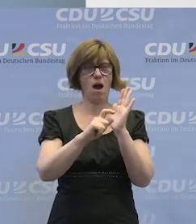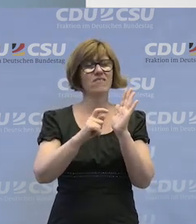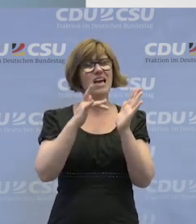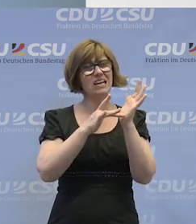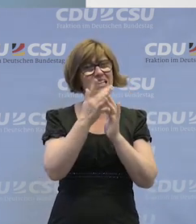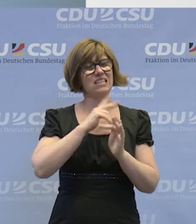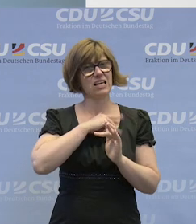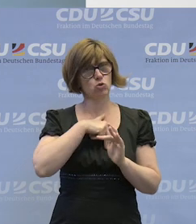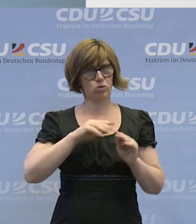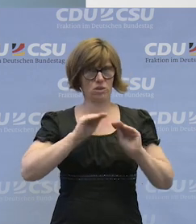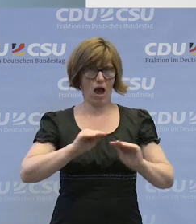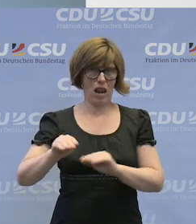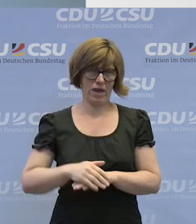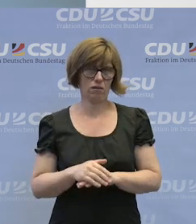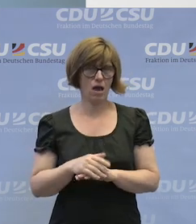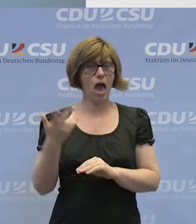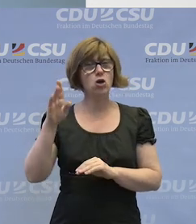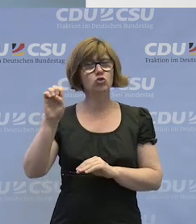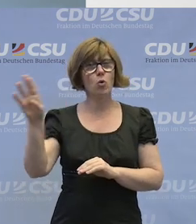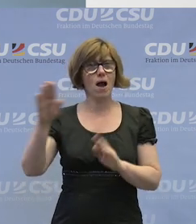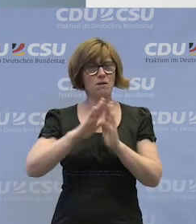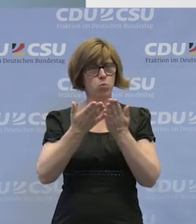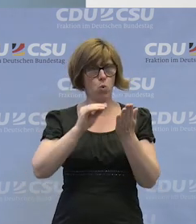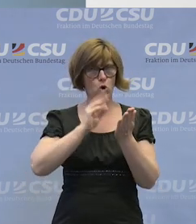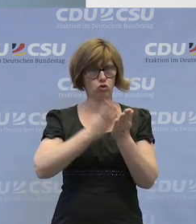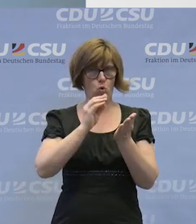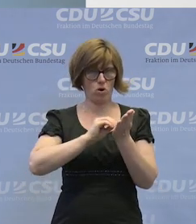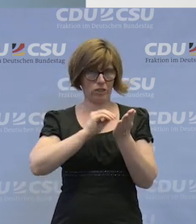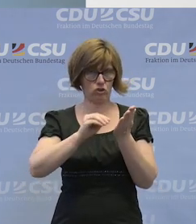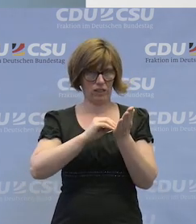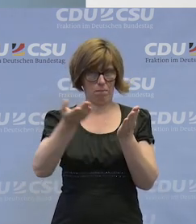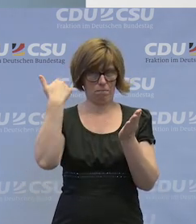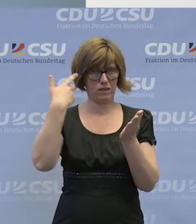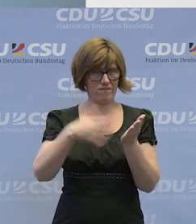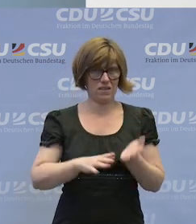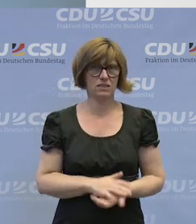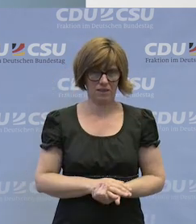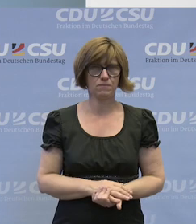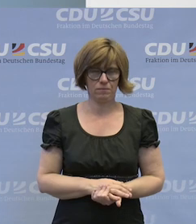christlichen Soziallehre. Da hat die Herr Schumann ein Buch mal drüber rausgegeben vor einiger Zeit.